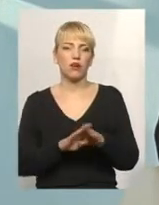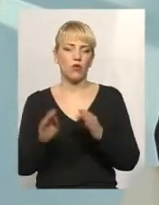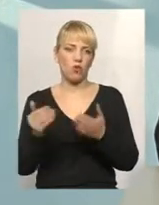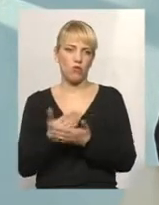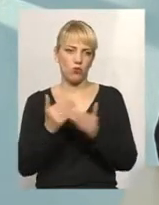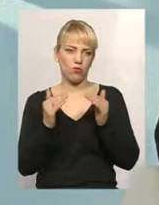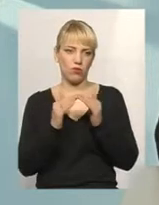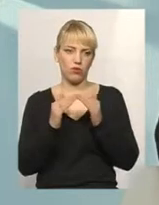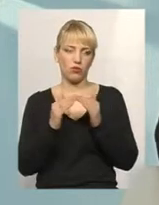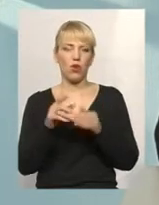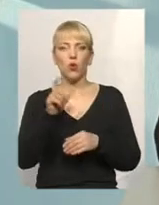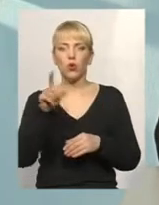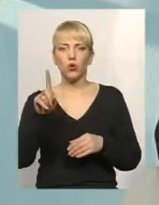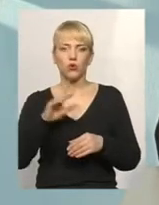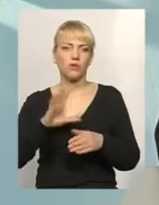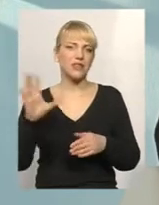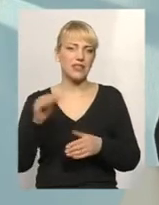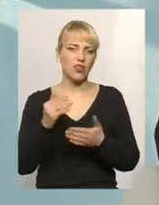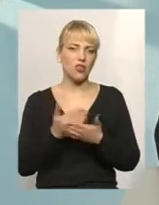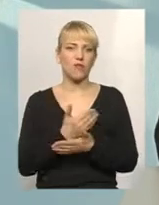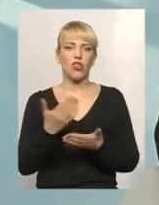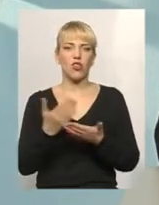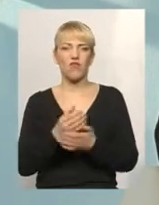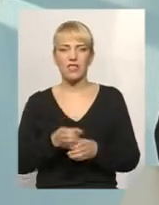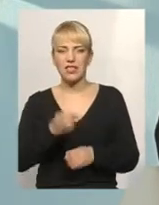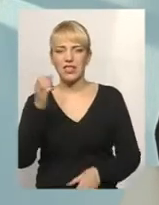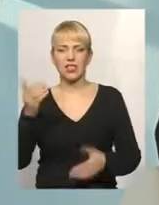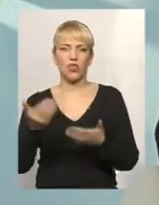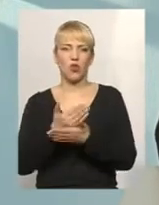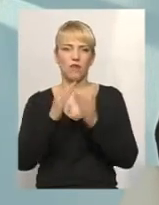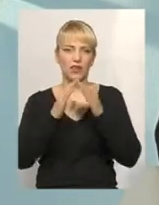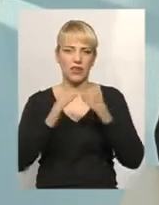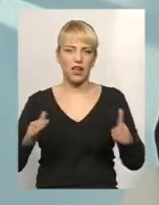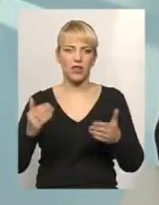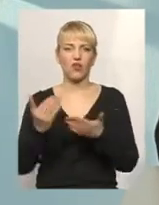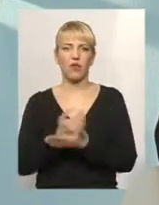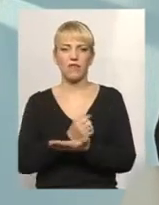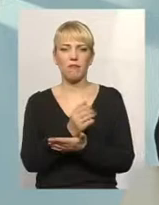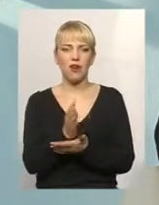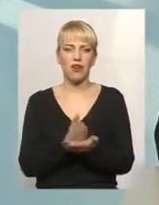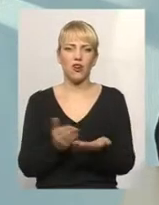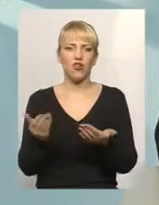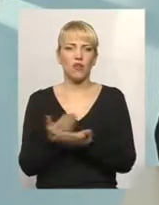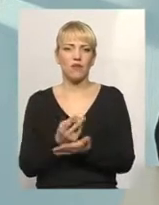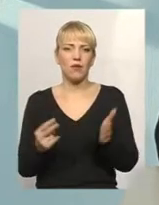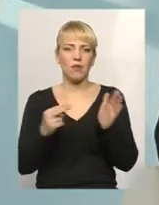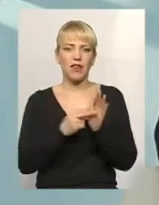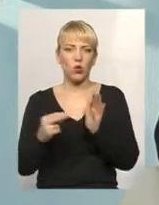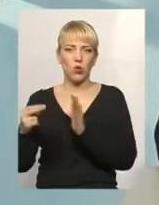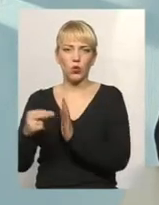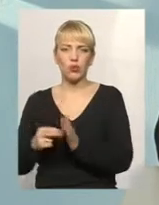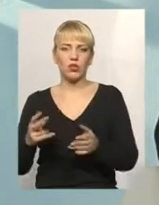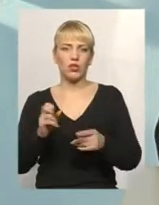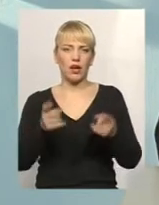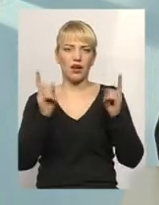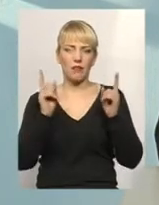будинка. Вони хочуть, щоб все нове, нові стояки, новий дах, нові мережі, нові підключення, капітальний ремонт